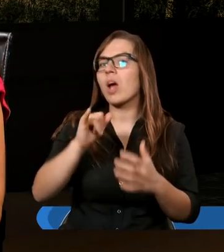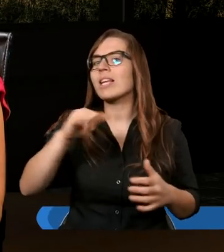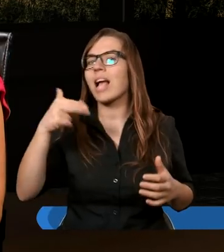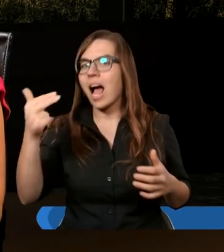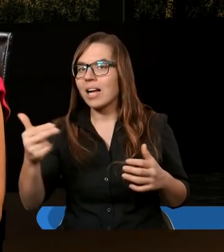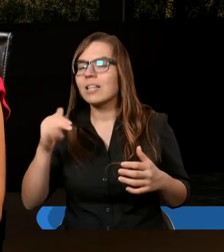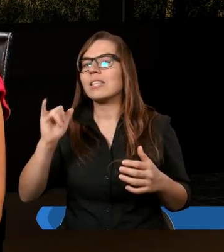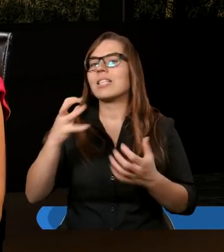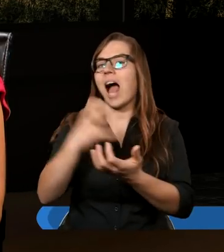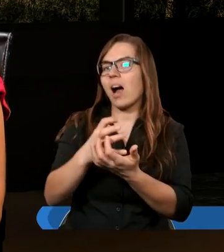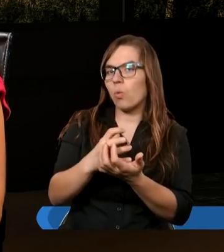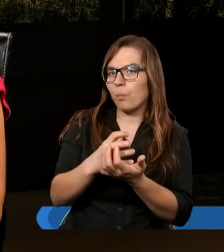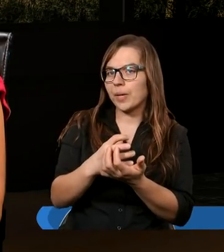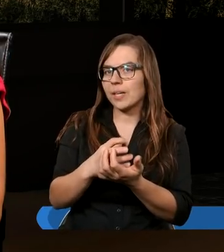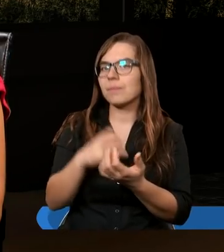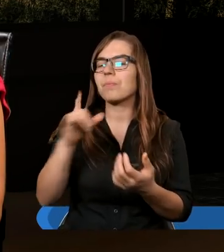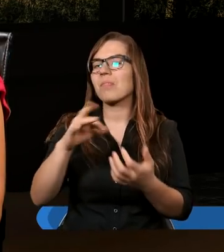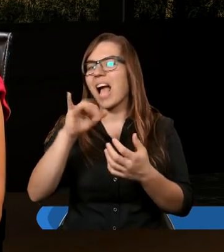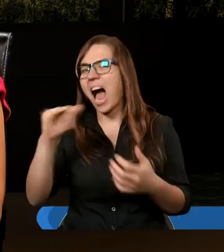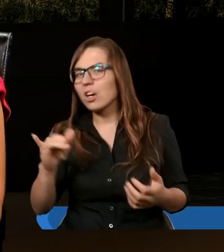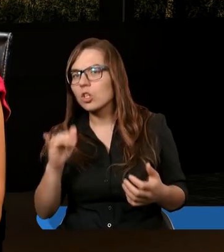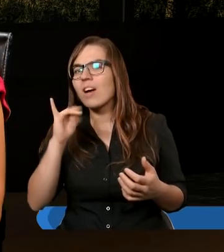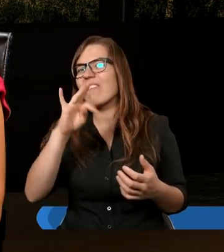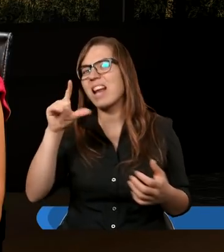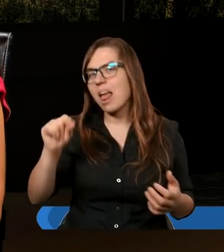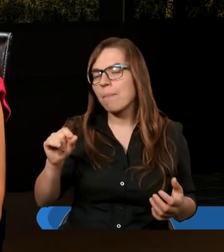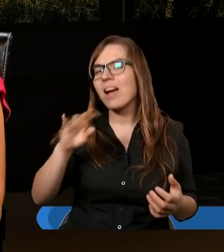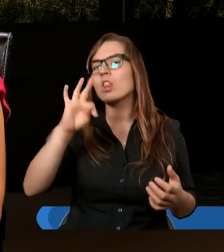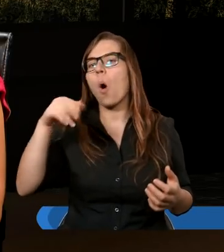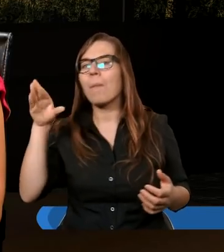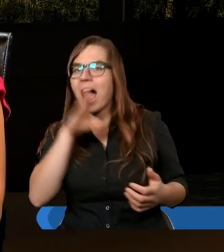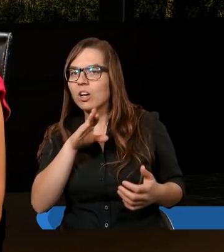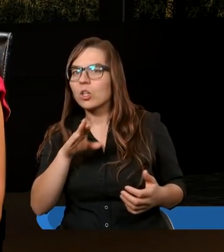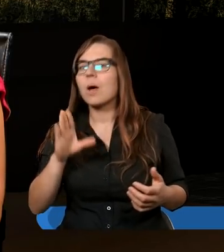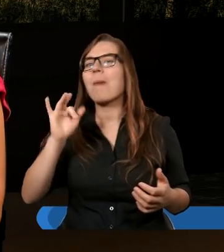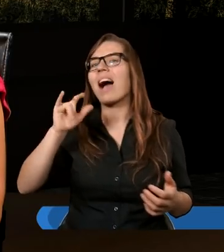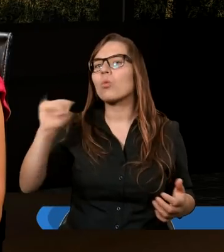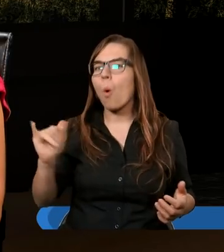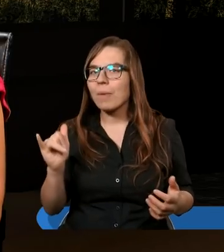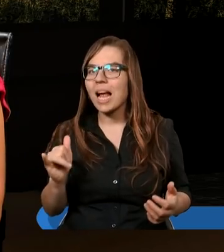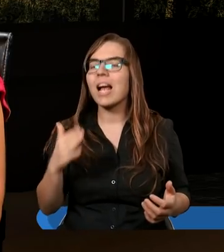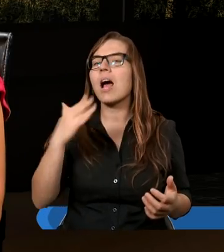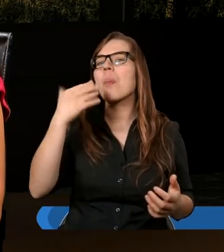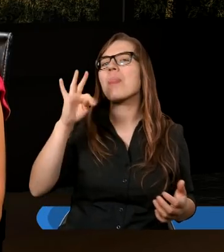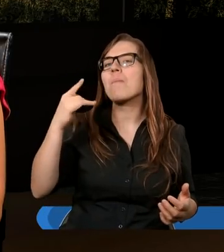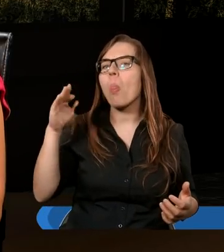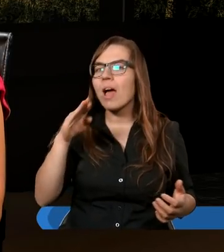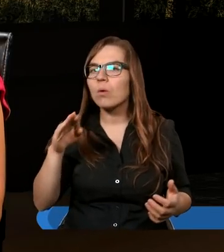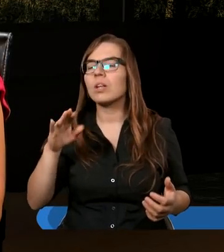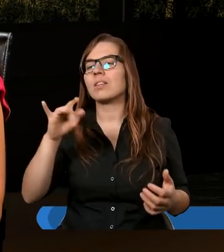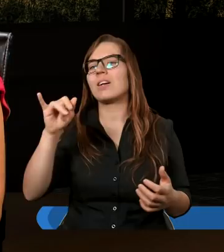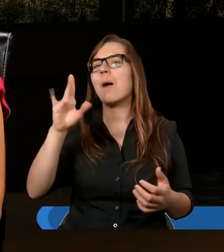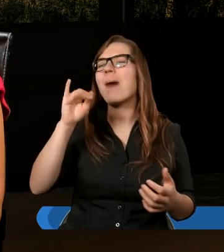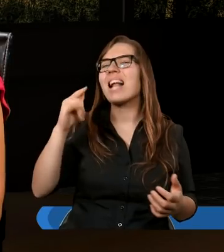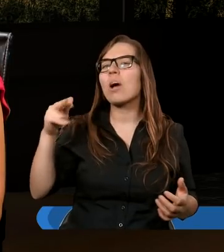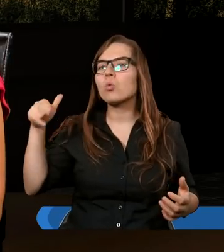Jan i Jakub i Andrzej, Filip i Tomasz, Bartłomiej i Mateusz, Jakub